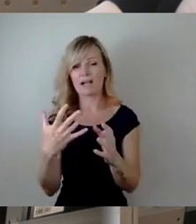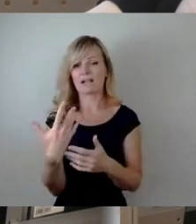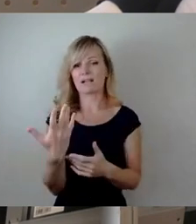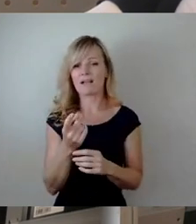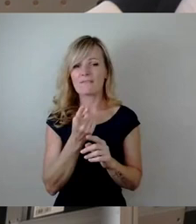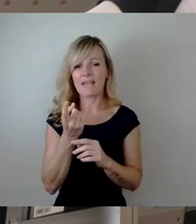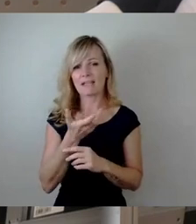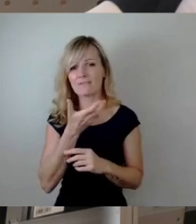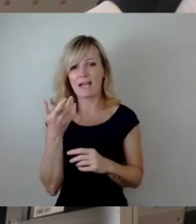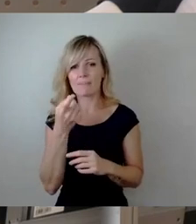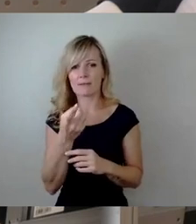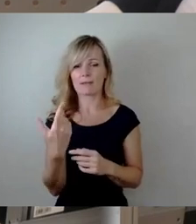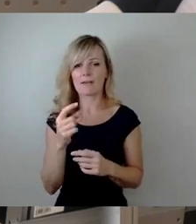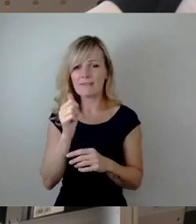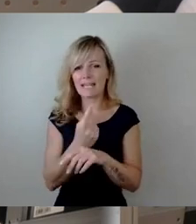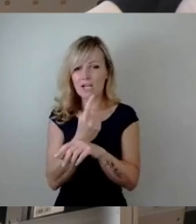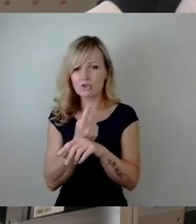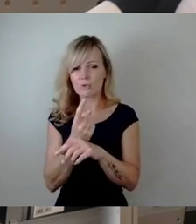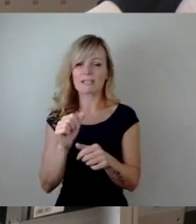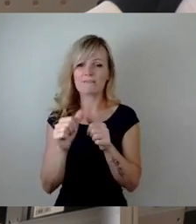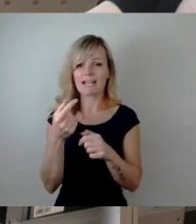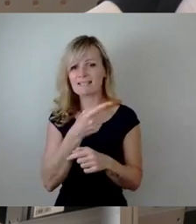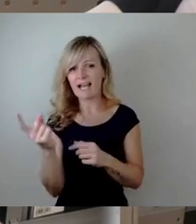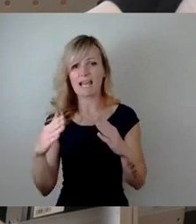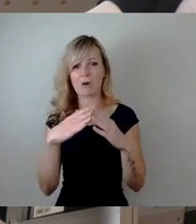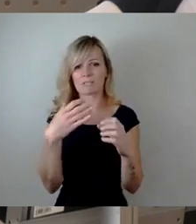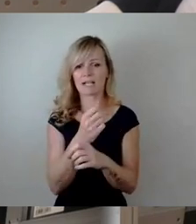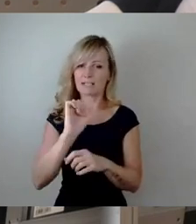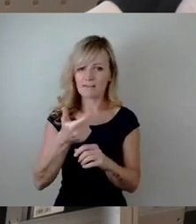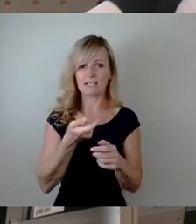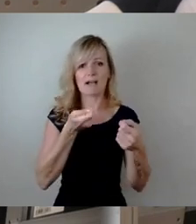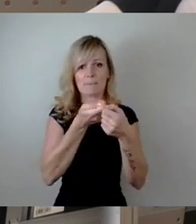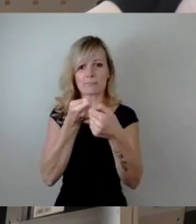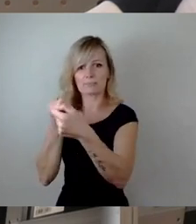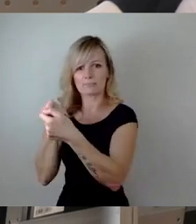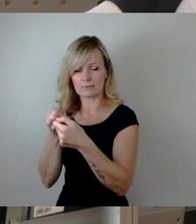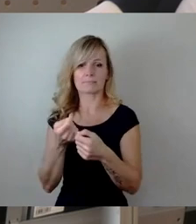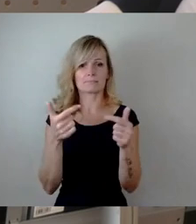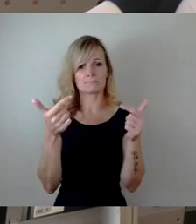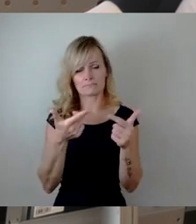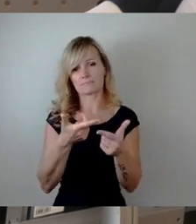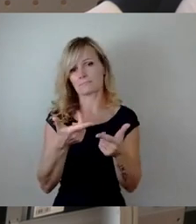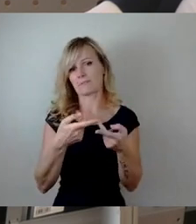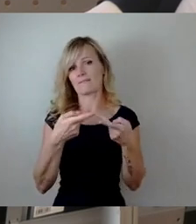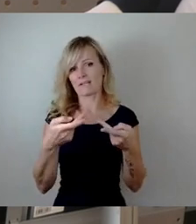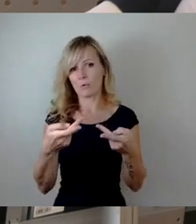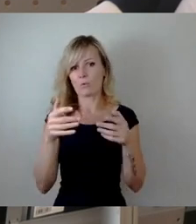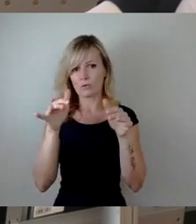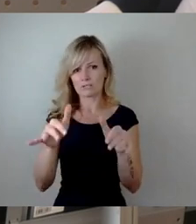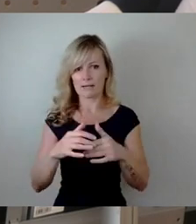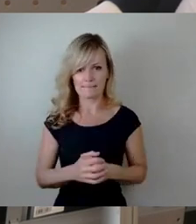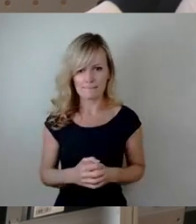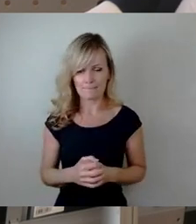Stunden fast alle Haushalte wieder versorgen konnte. Die Fakten zu den Ereignissen in der Nacht vom 10.